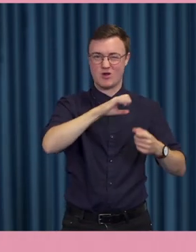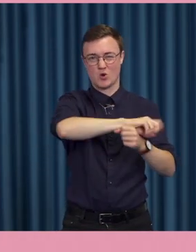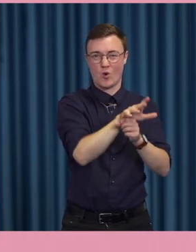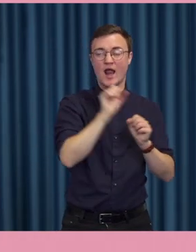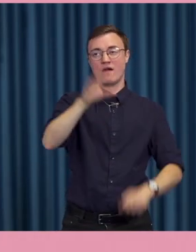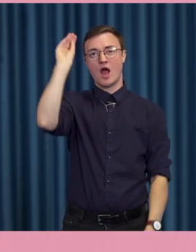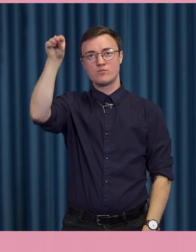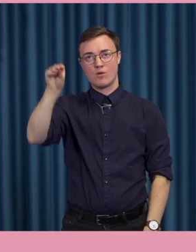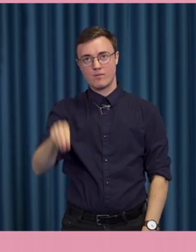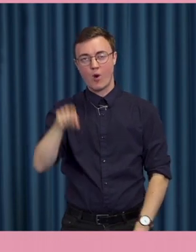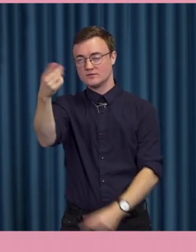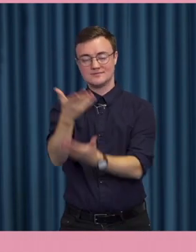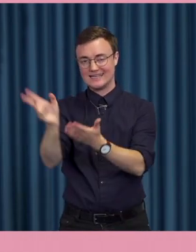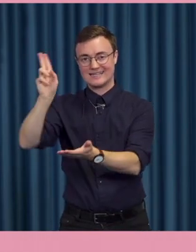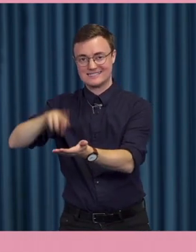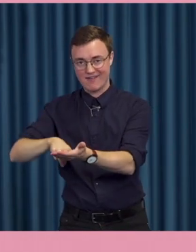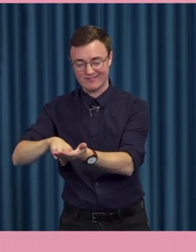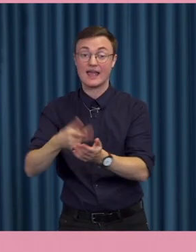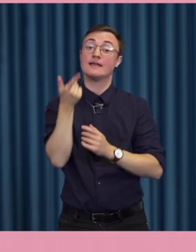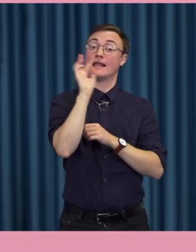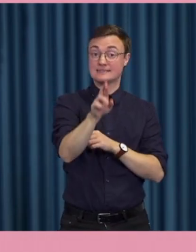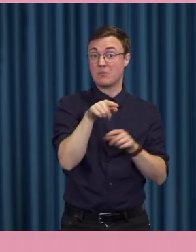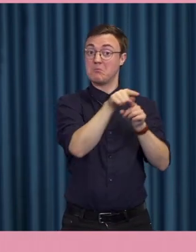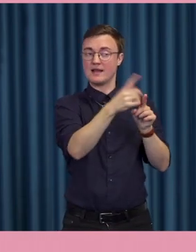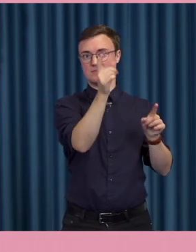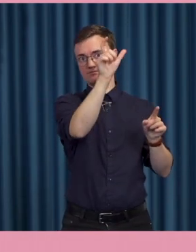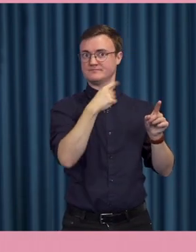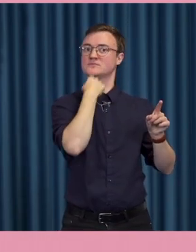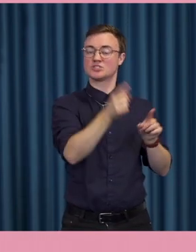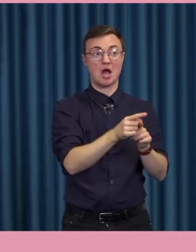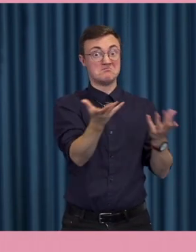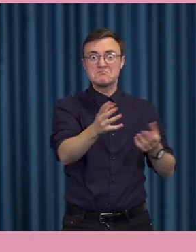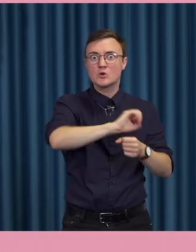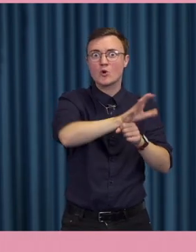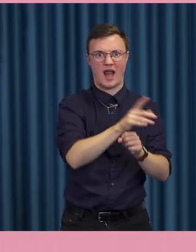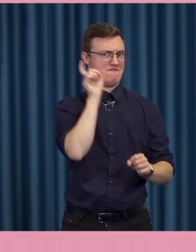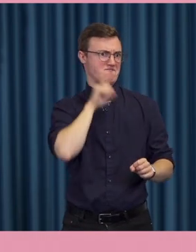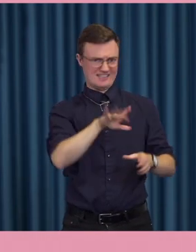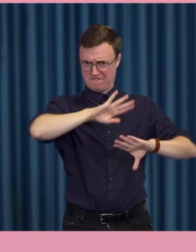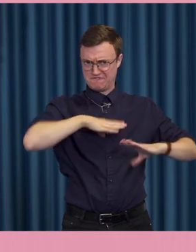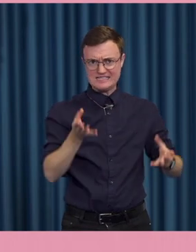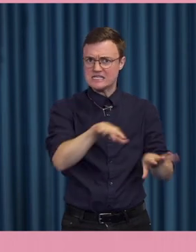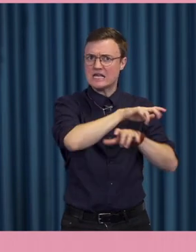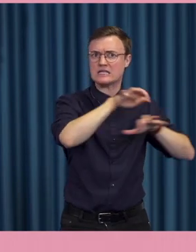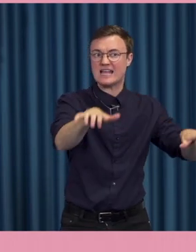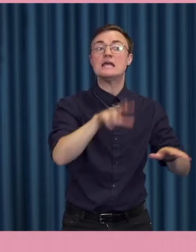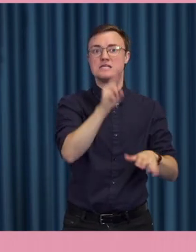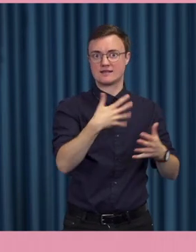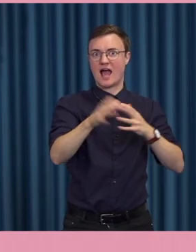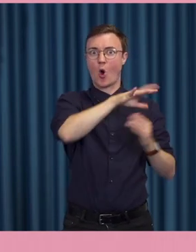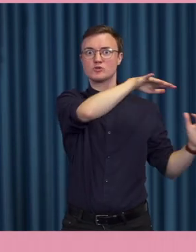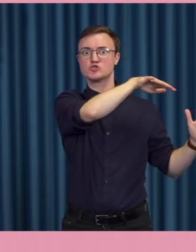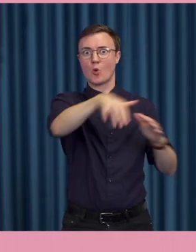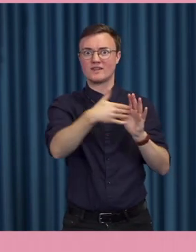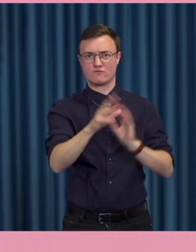myterna som har fått störst genomslag var faktiskt att man hävdade att covid-19 inte finns. Utan det är själva verket strålningsskador från det